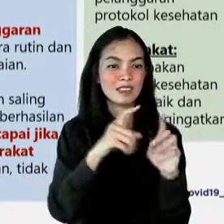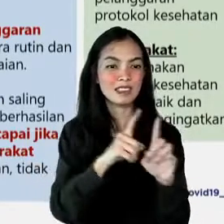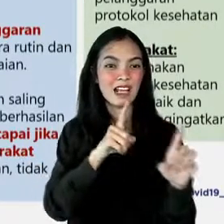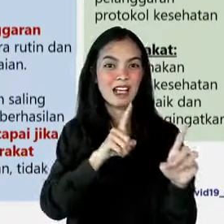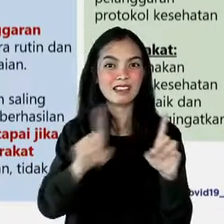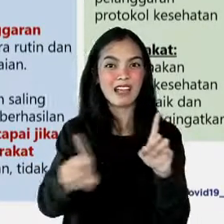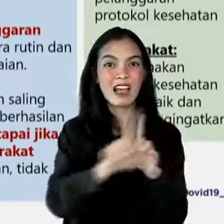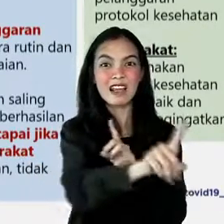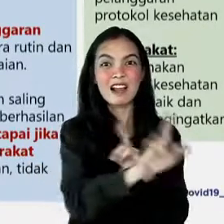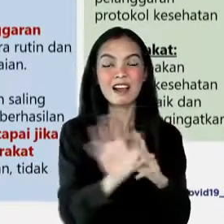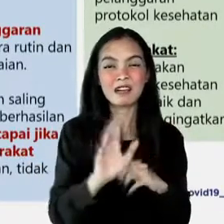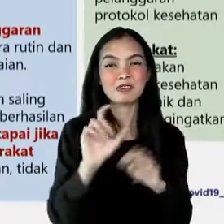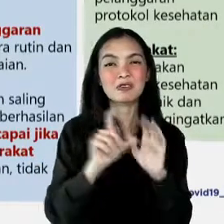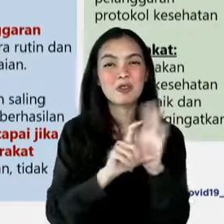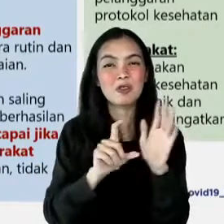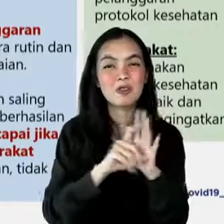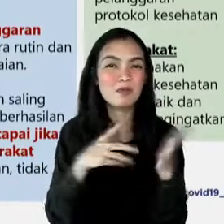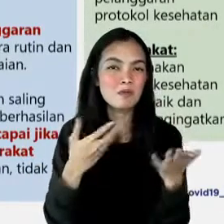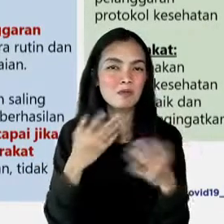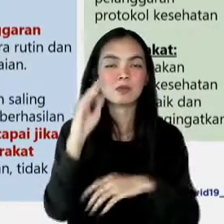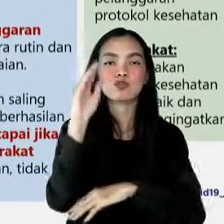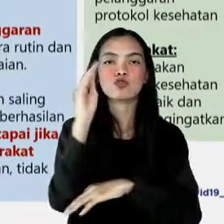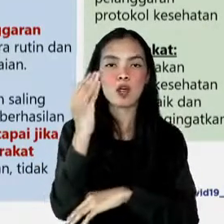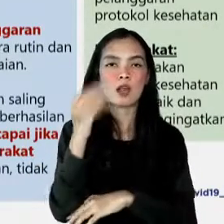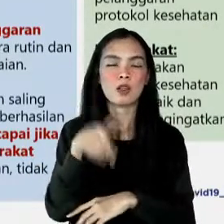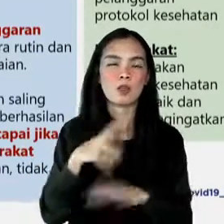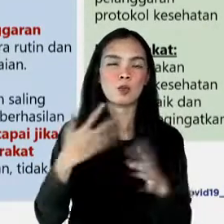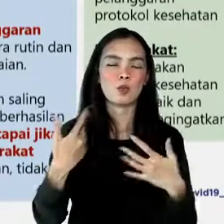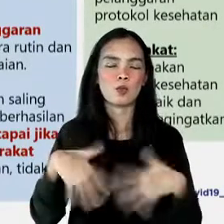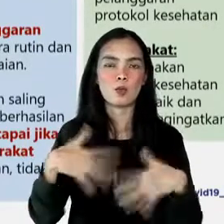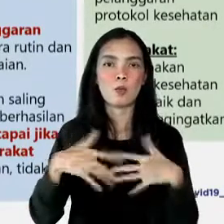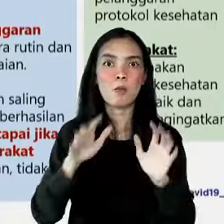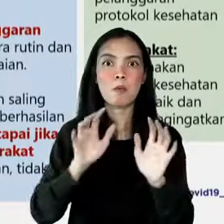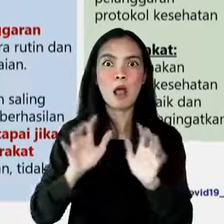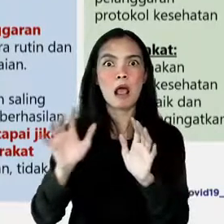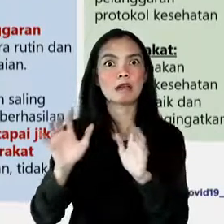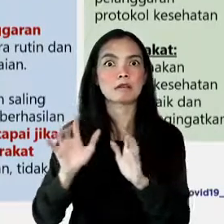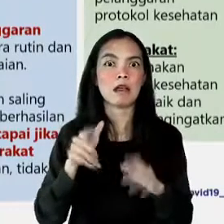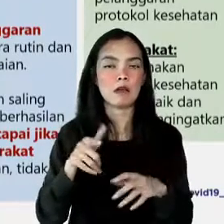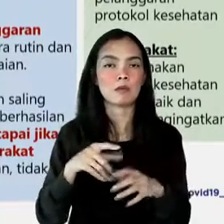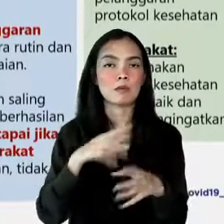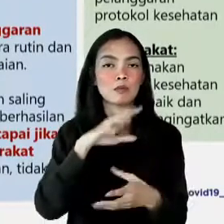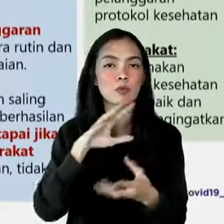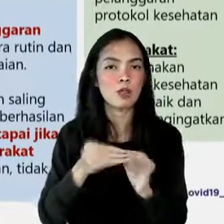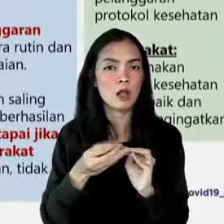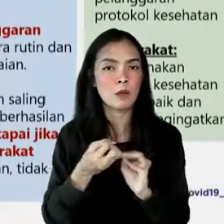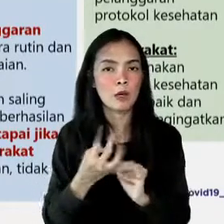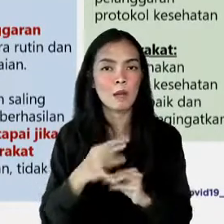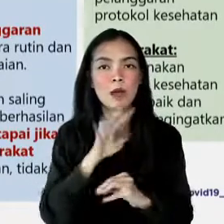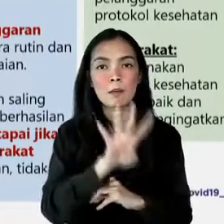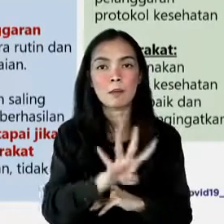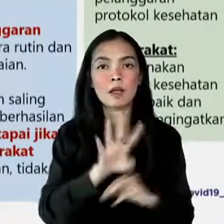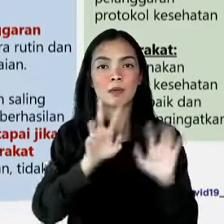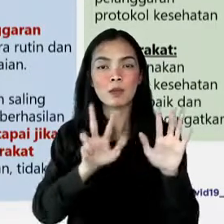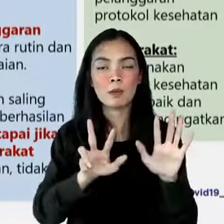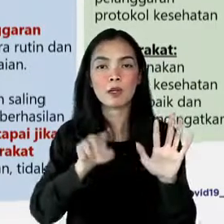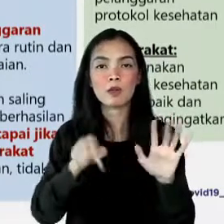jarak, DKI Jakarta menjadi provinsi dengan kelurahan yang paling banyak yaitu 48